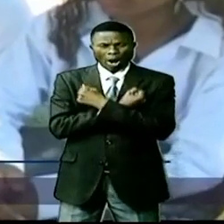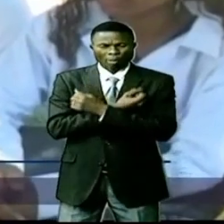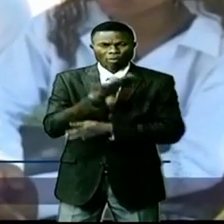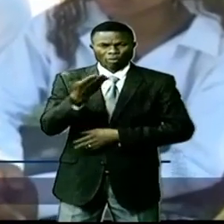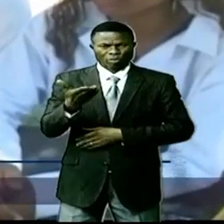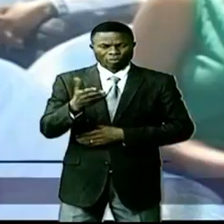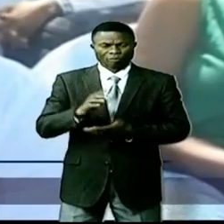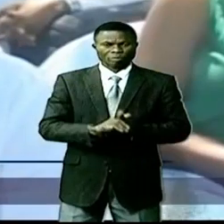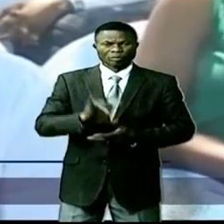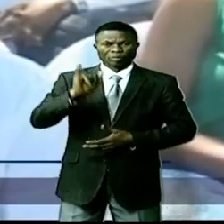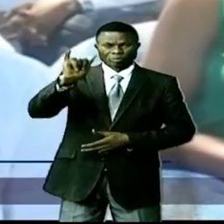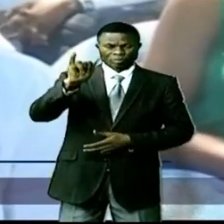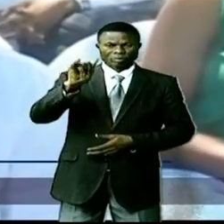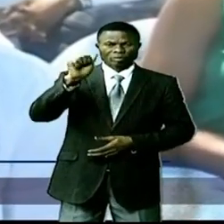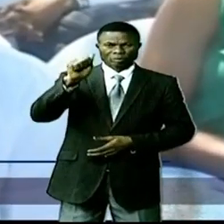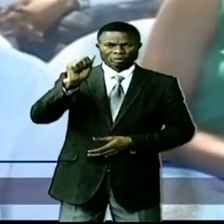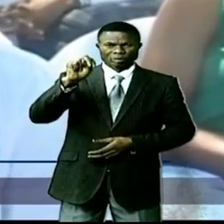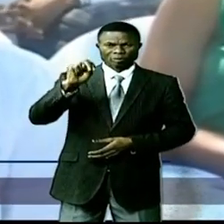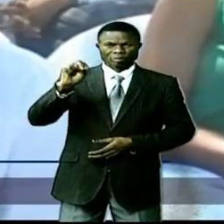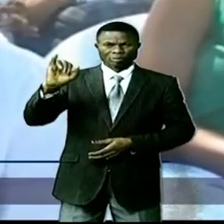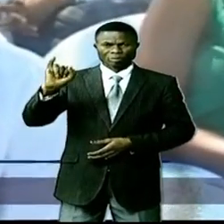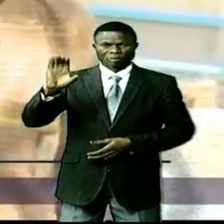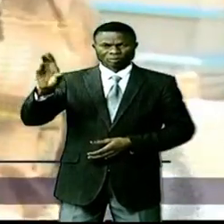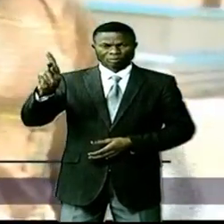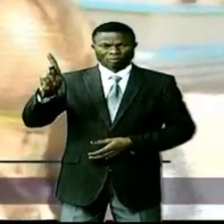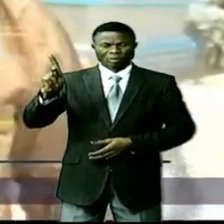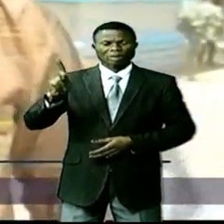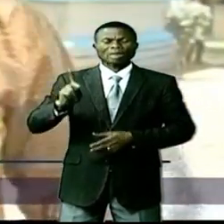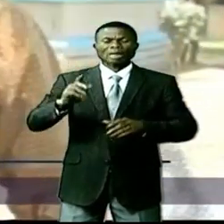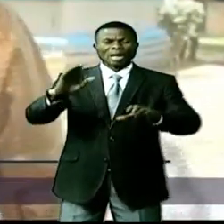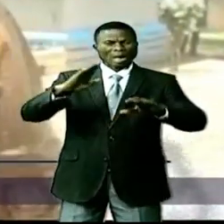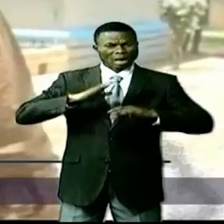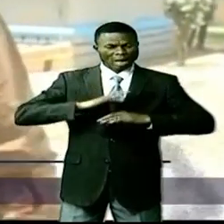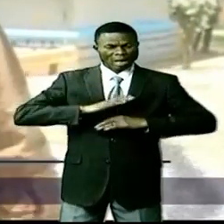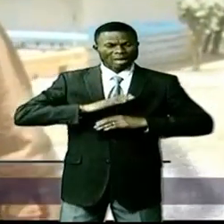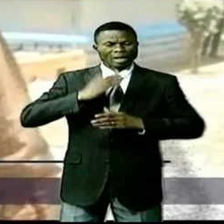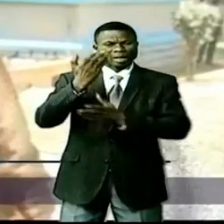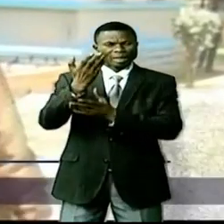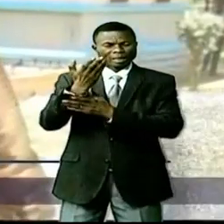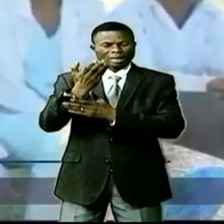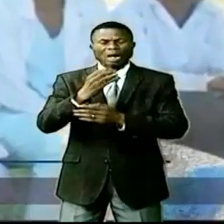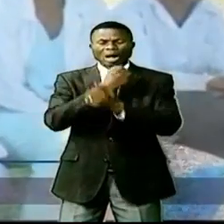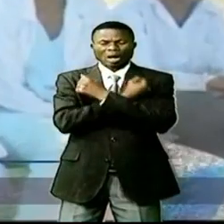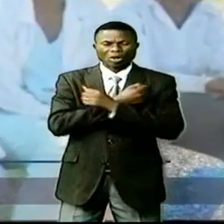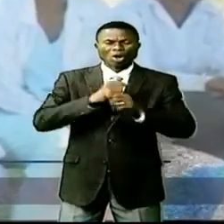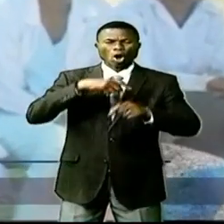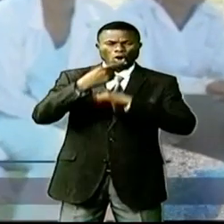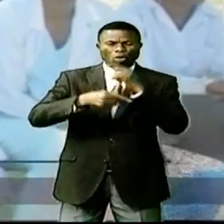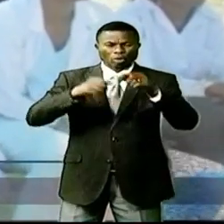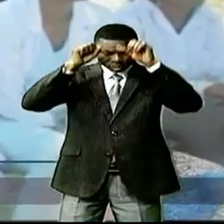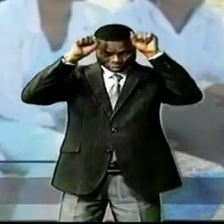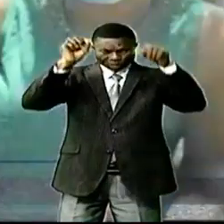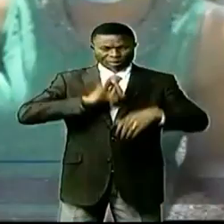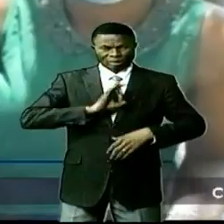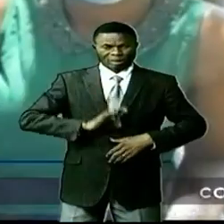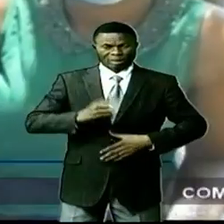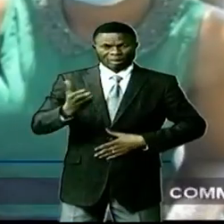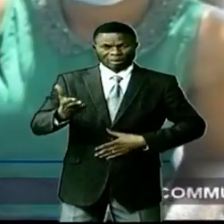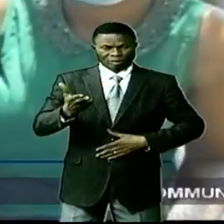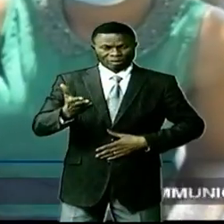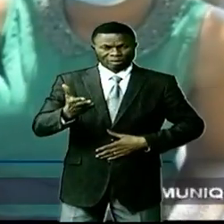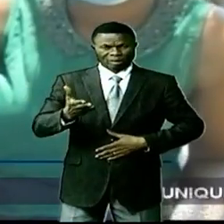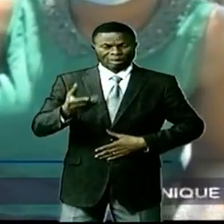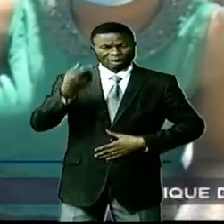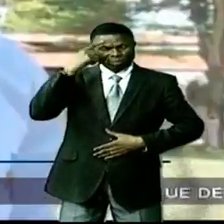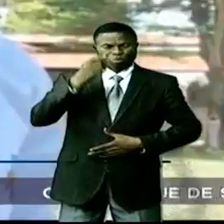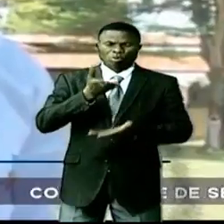Yannick Loutandila a voulu non seulement répondre à l'appel à la solidarité lancé par le chef de l'État, Félix-Antoine